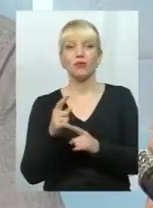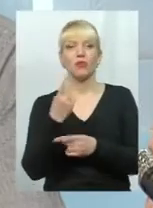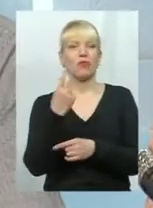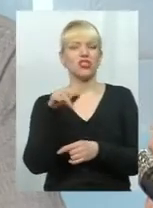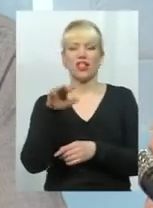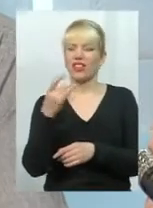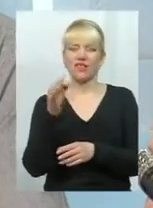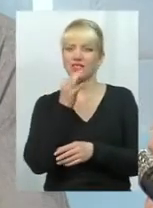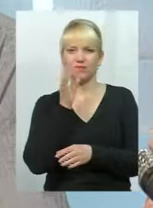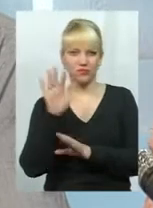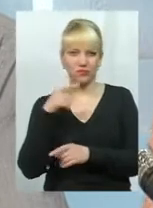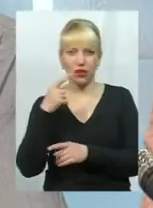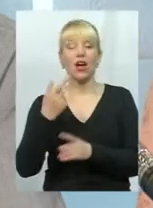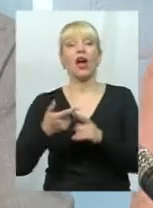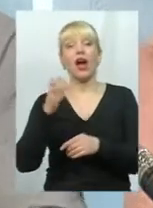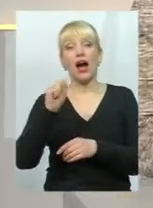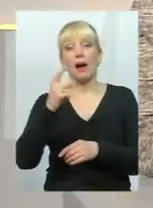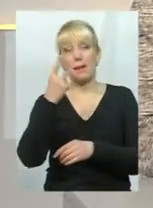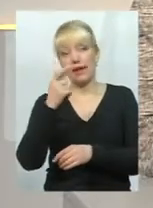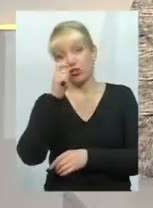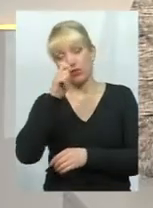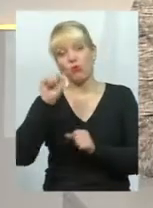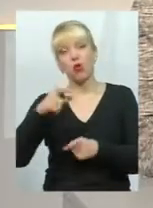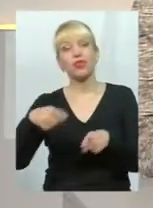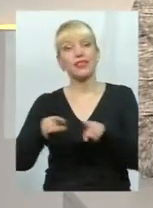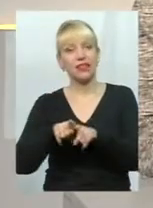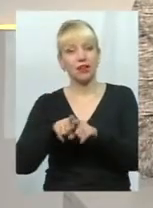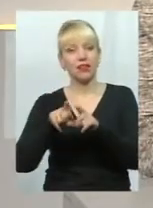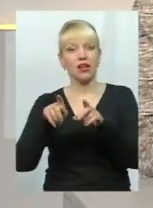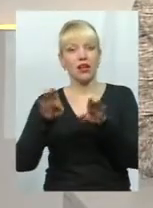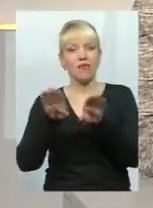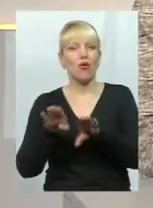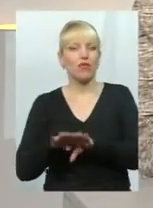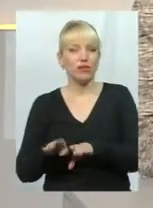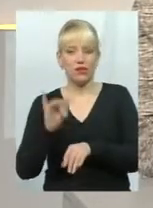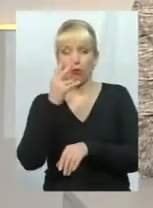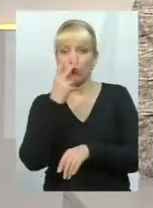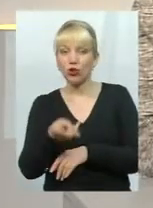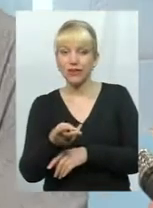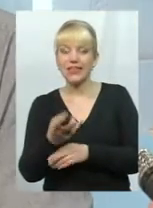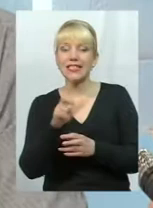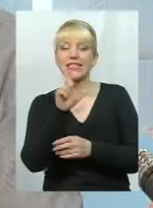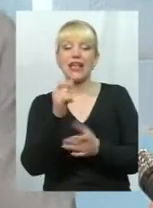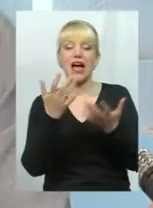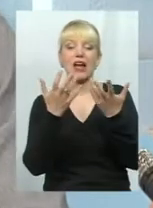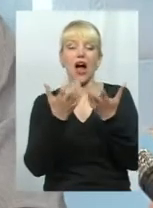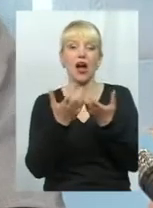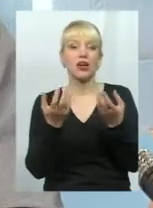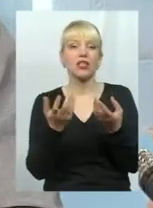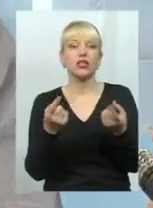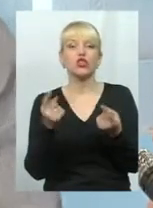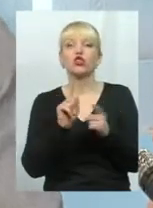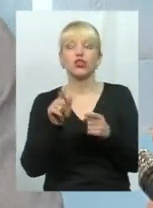складно, а на 1 квітня можна зробити таку аналітику і провести. І потрібно подивитися, за рахунок чого сформувалися оці